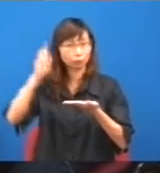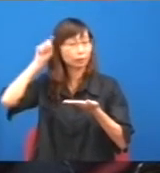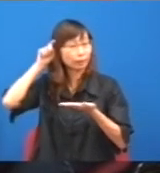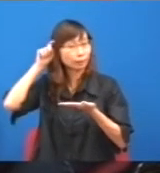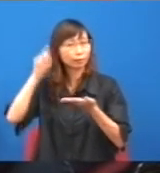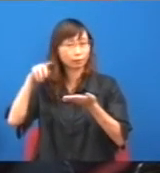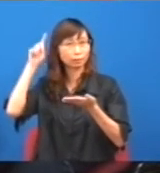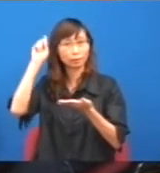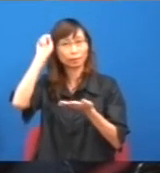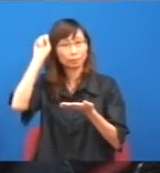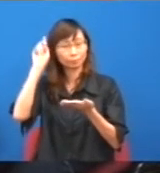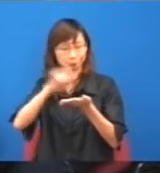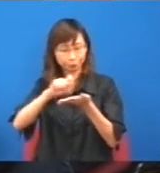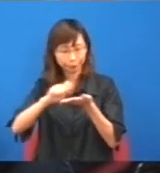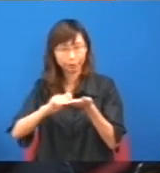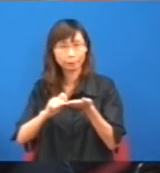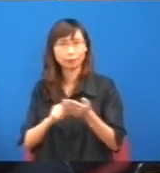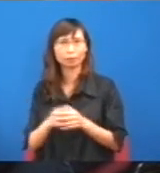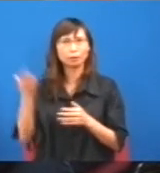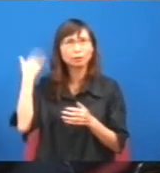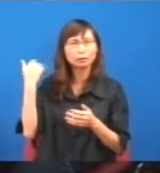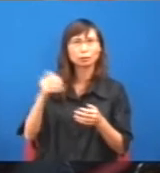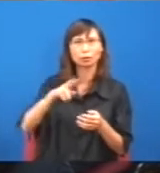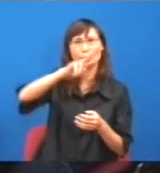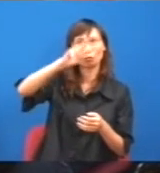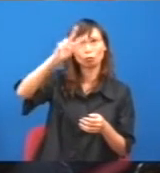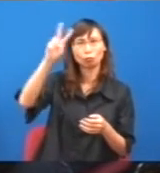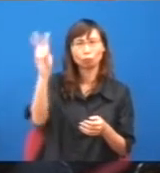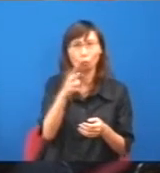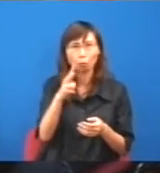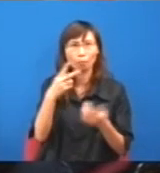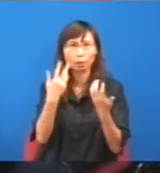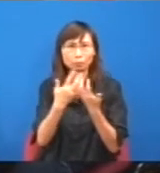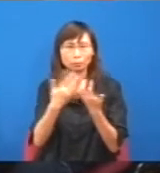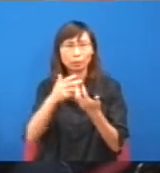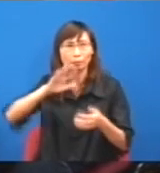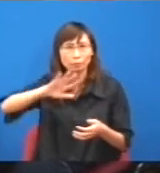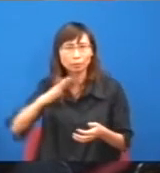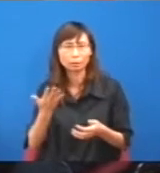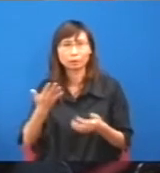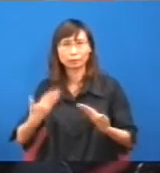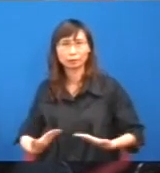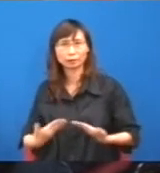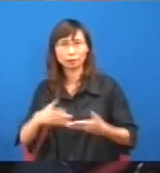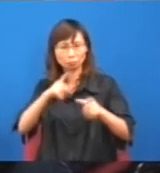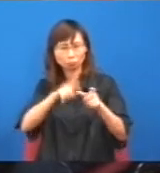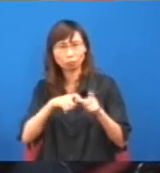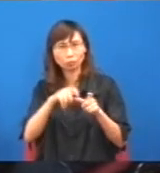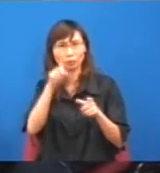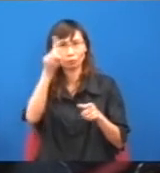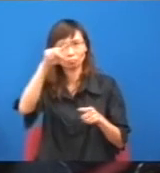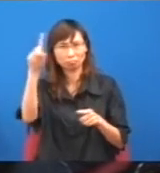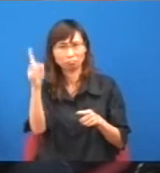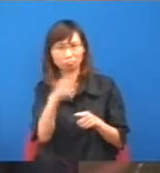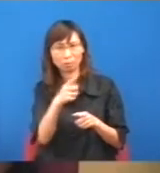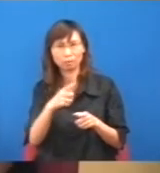現在賺萬多,現在賺1萬多,你想想物價指數,十幾年前和現在怎麼比呢,其實你